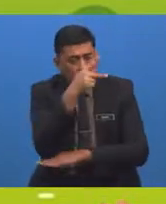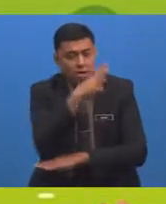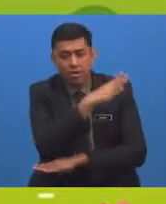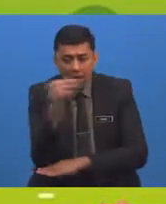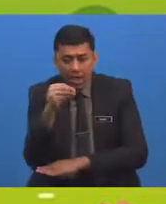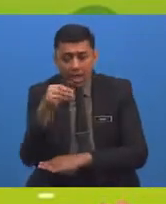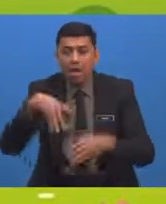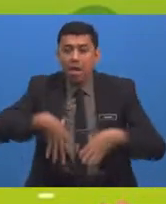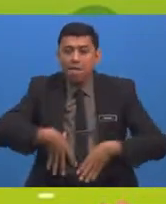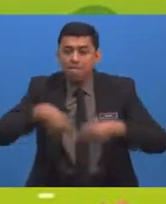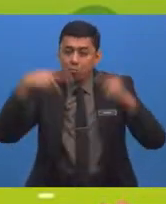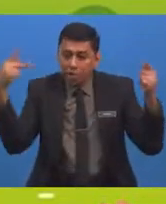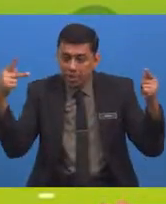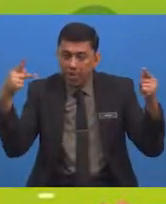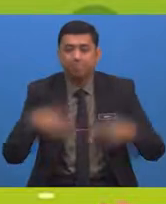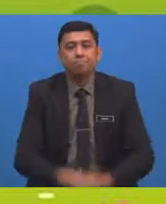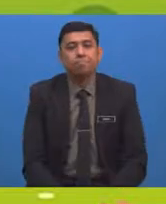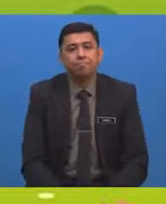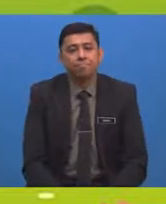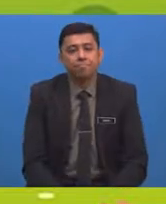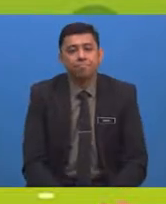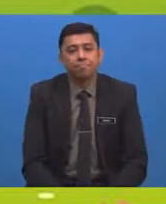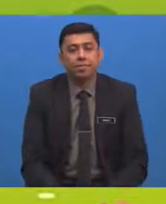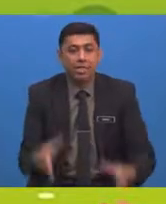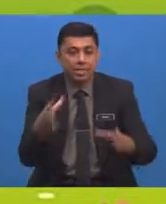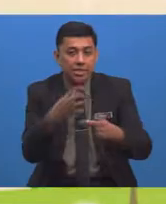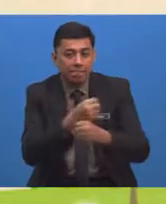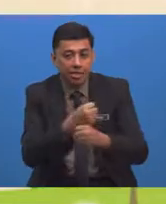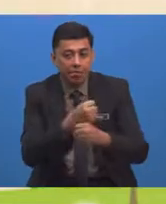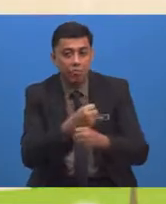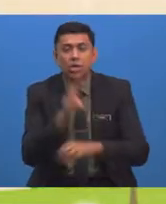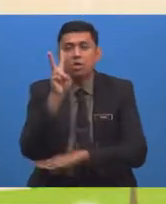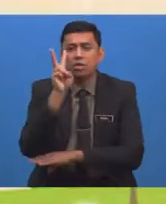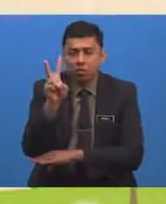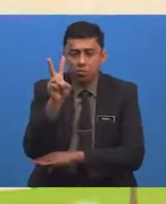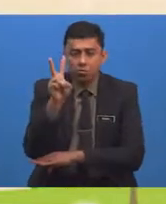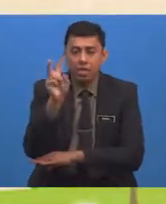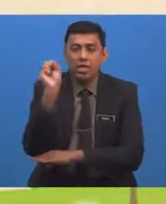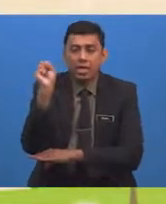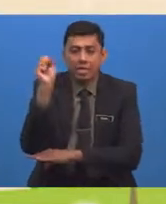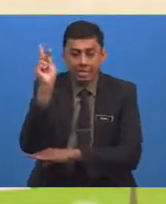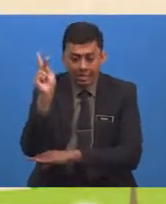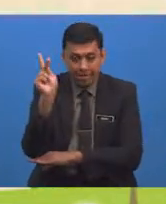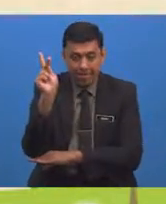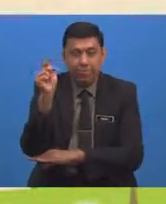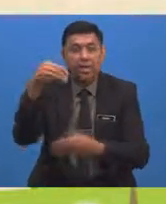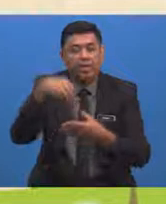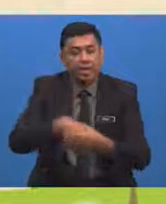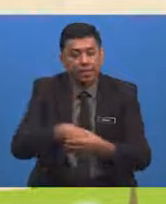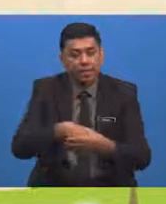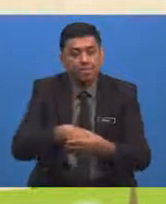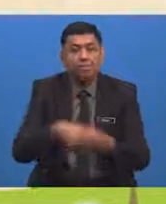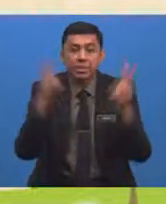Pembelajaran Terdapat dua standar kandungan dalam